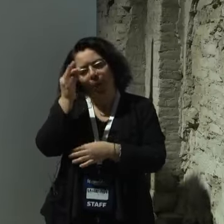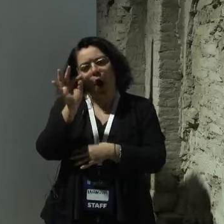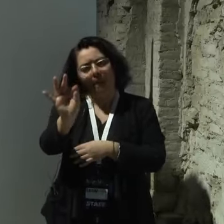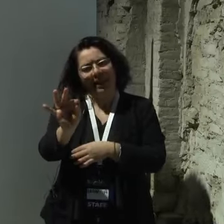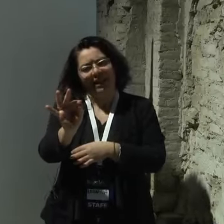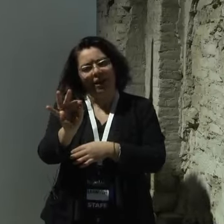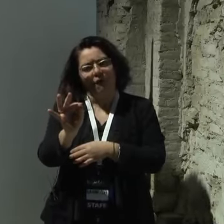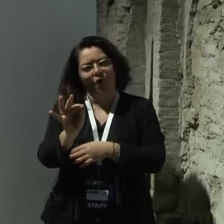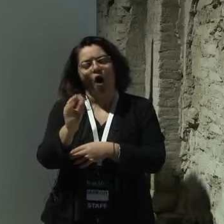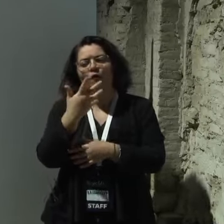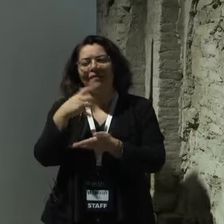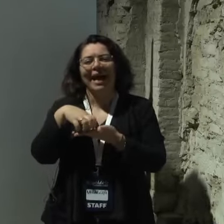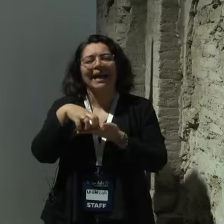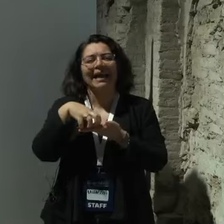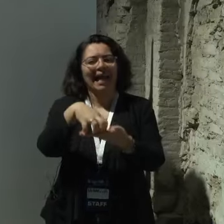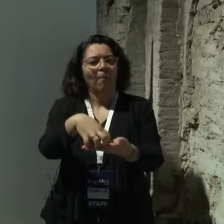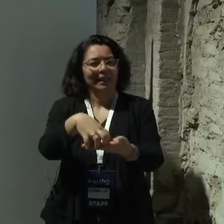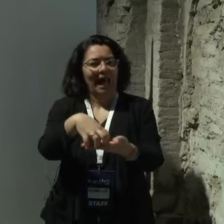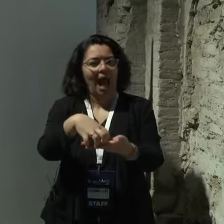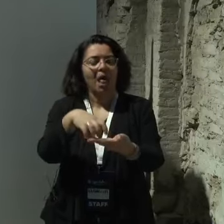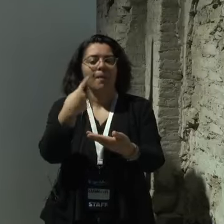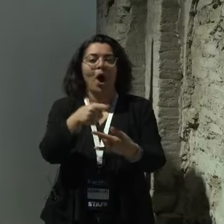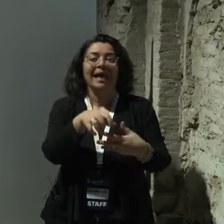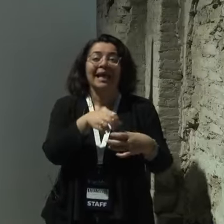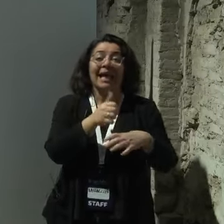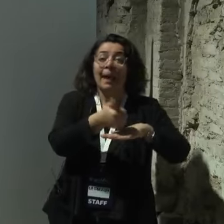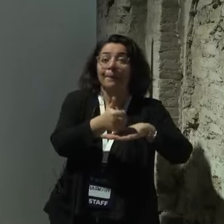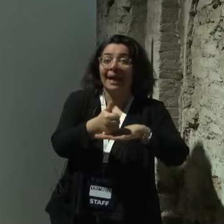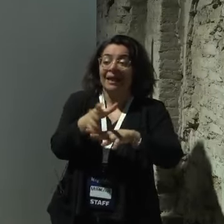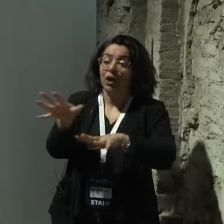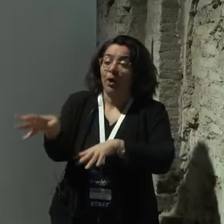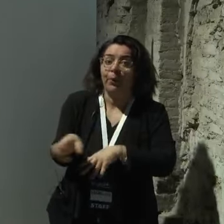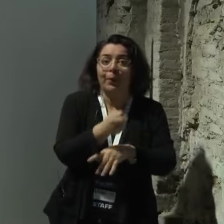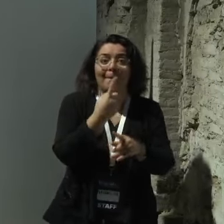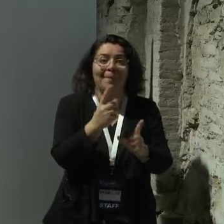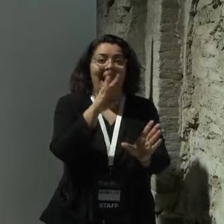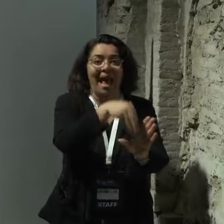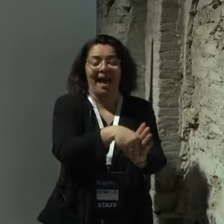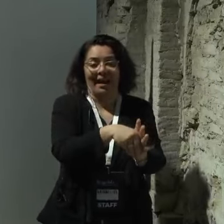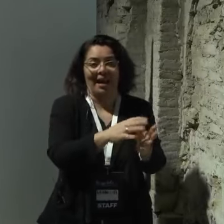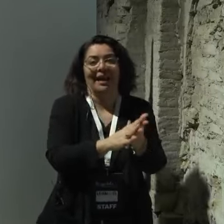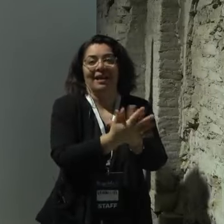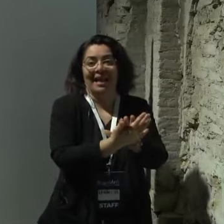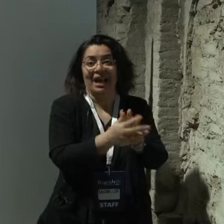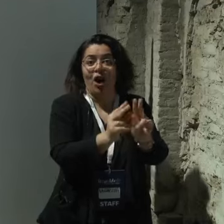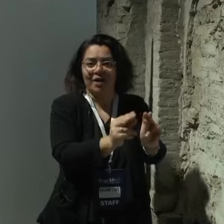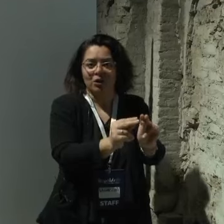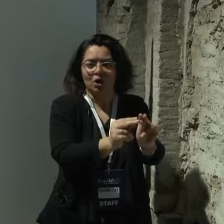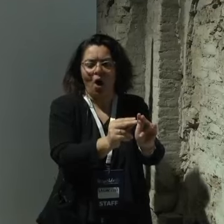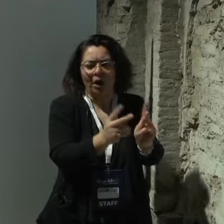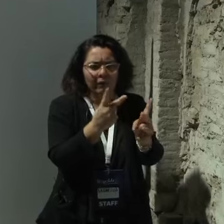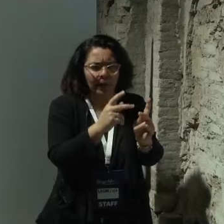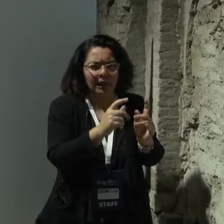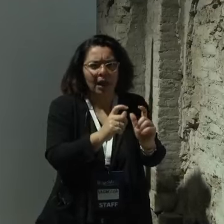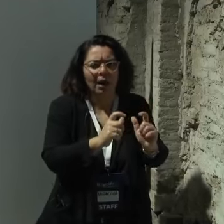semplice a mettere capitali che poi gli imprenditori investivano per fare innovazione all'interno delle imprese queste hanno avuto un impatto, hanno creato